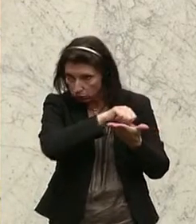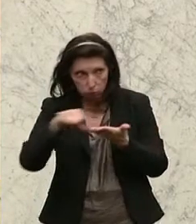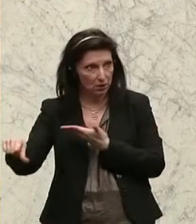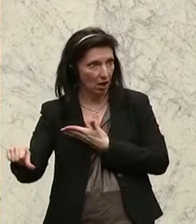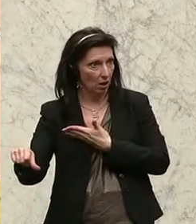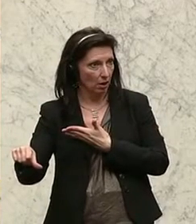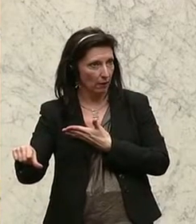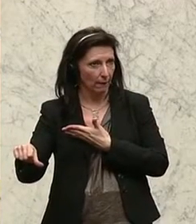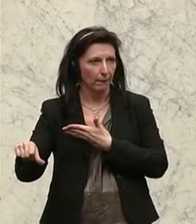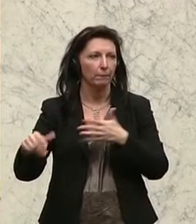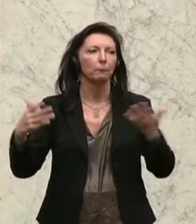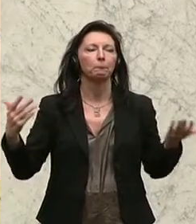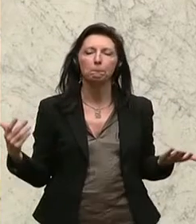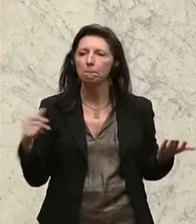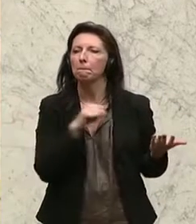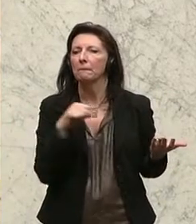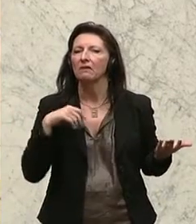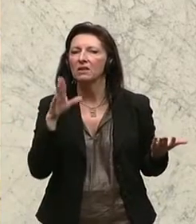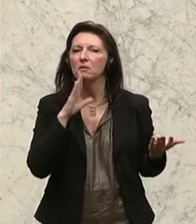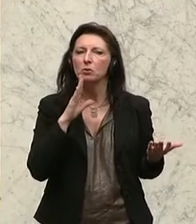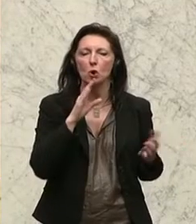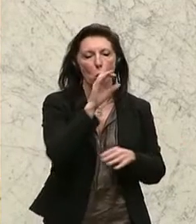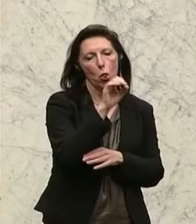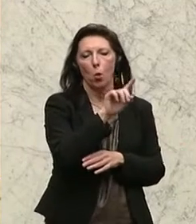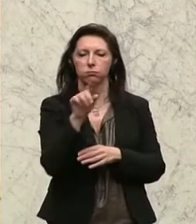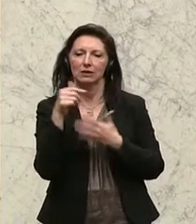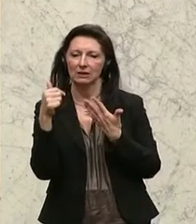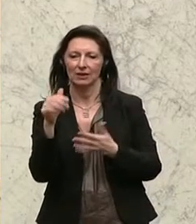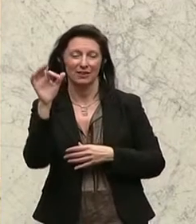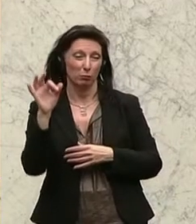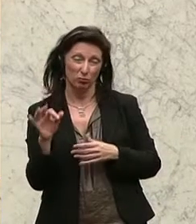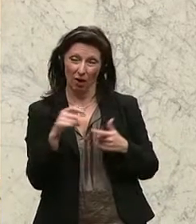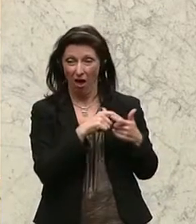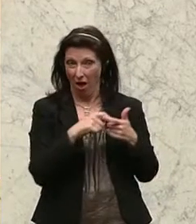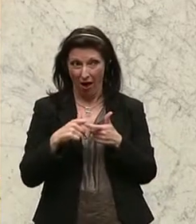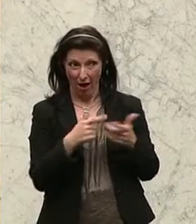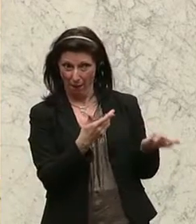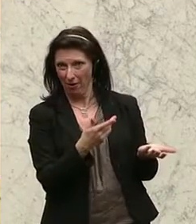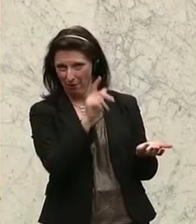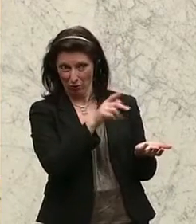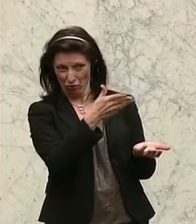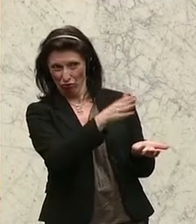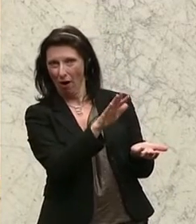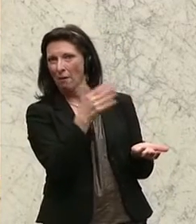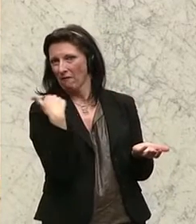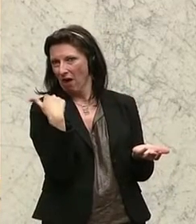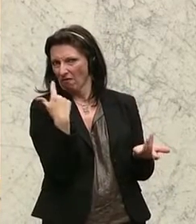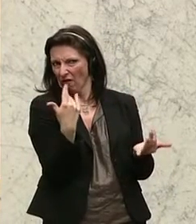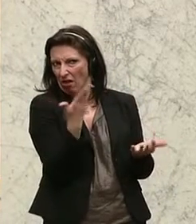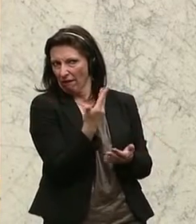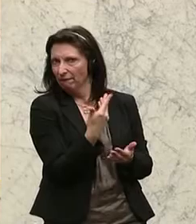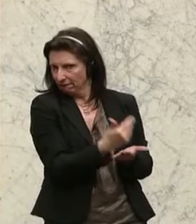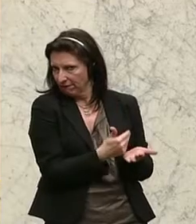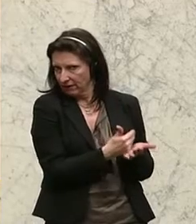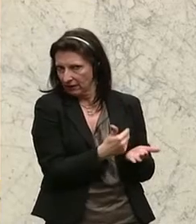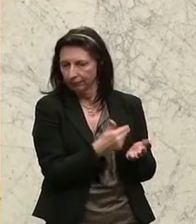die Wittpension zwischen 0 und 60 Prozent je nach Höhe des Einkommens des Verstorbenen Gärten ausbezahlt wird. Bei der